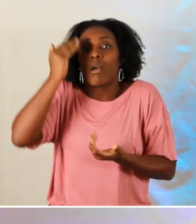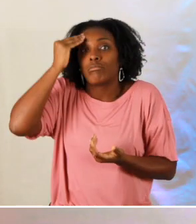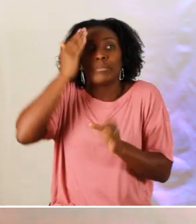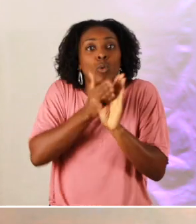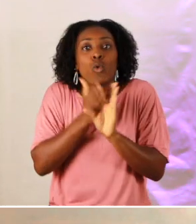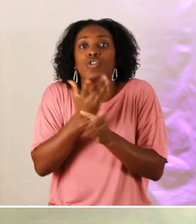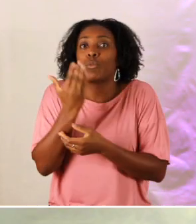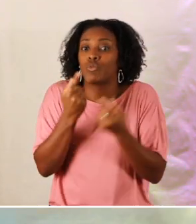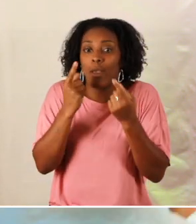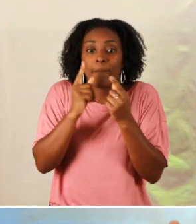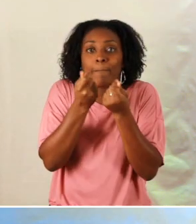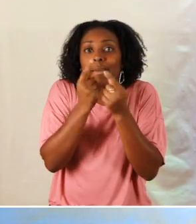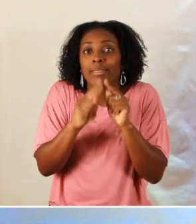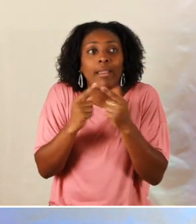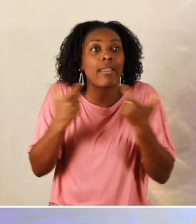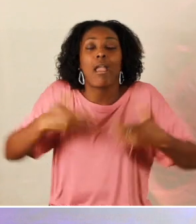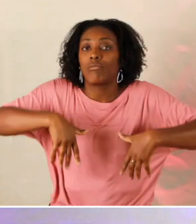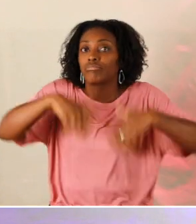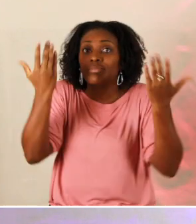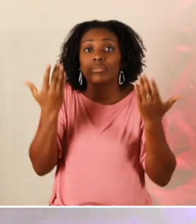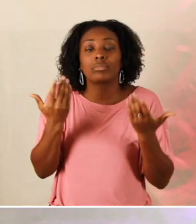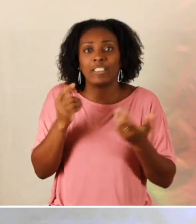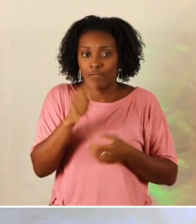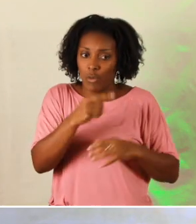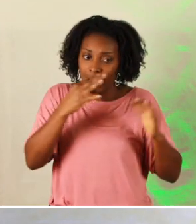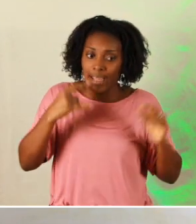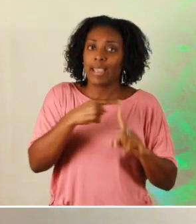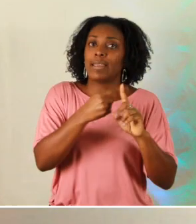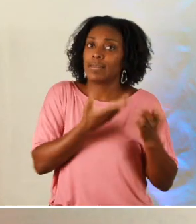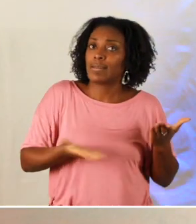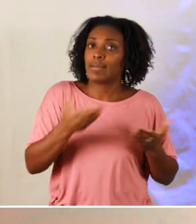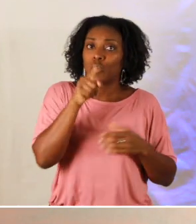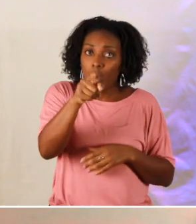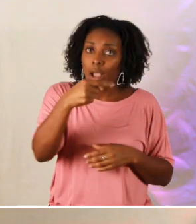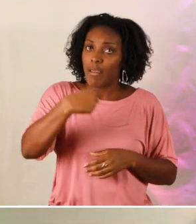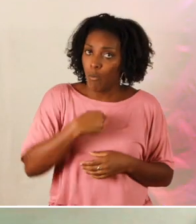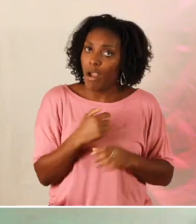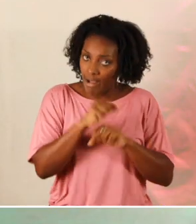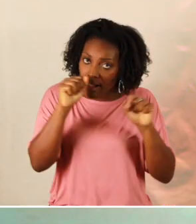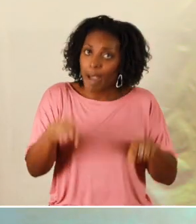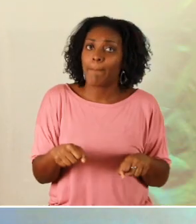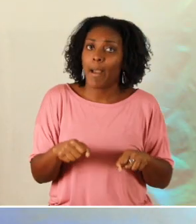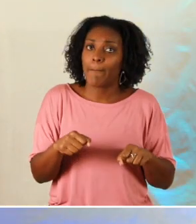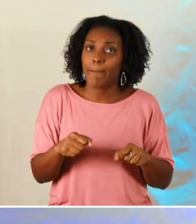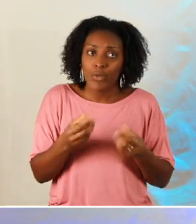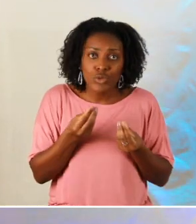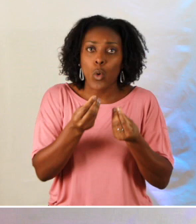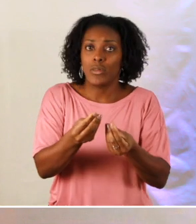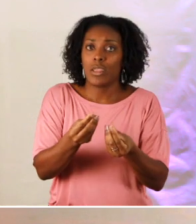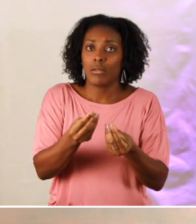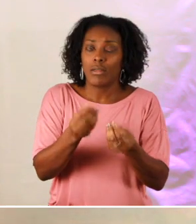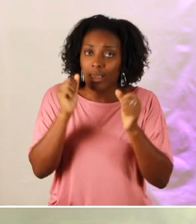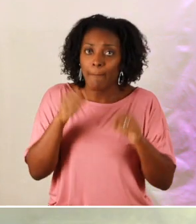soit psychique que ce soit psychologique que ce soit matériel ou autre et bien que l'église toi et moi on soit